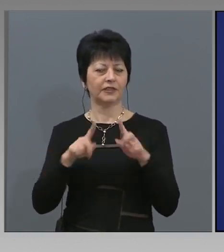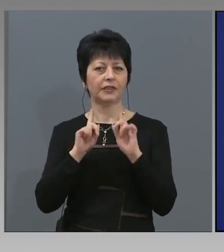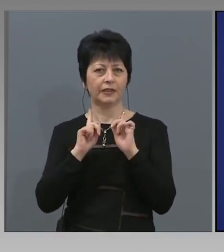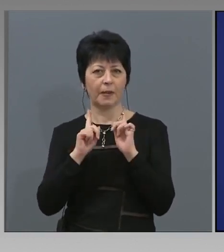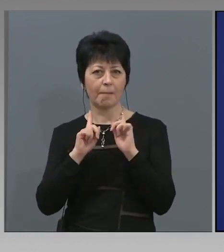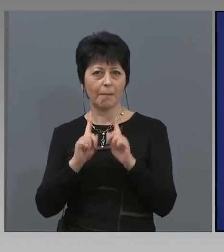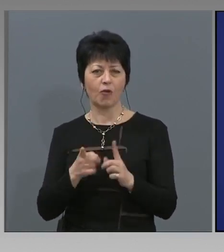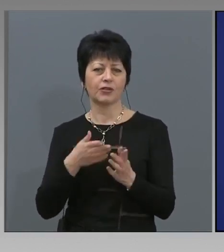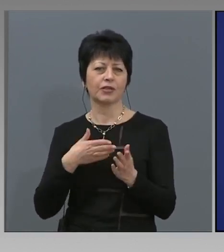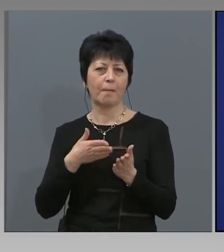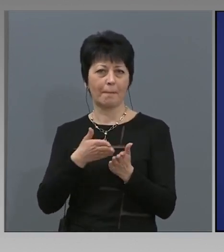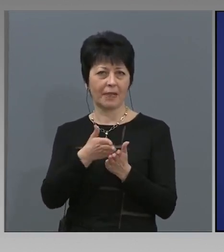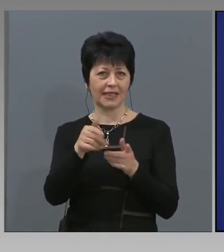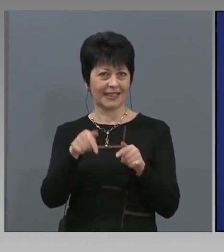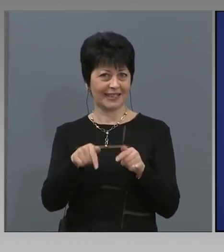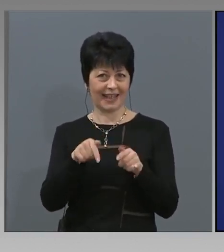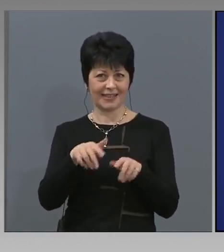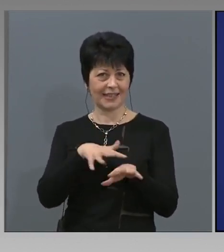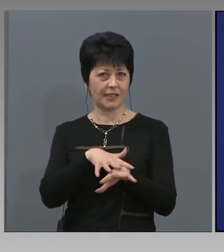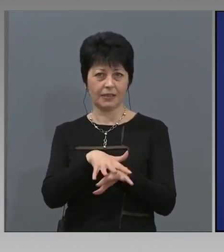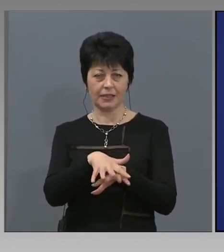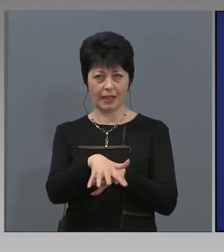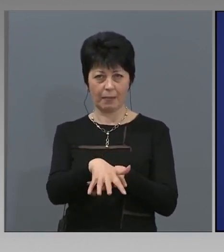през тази система